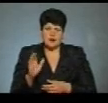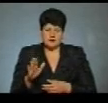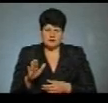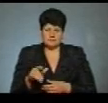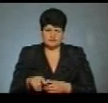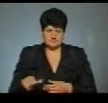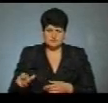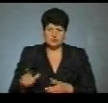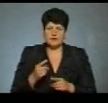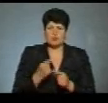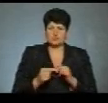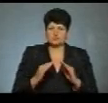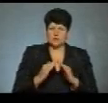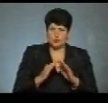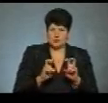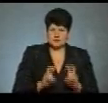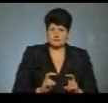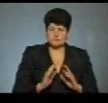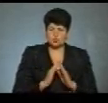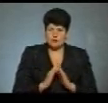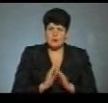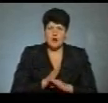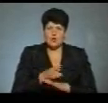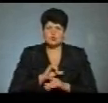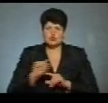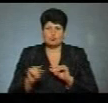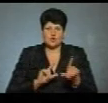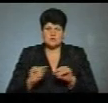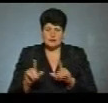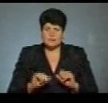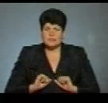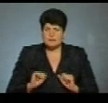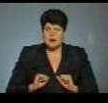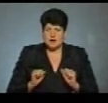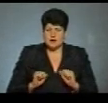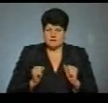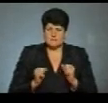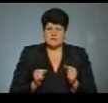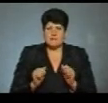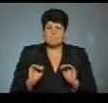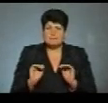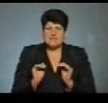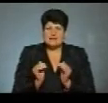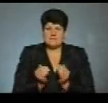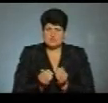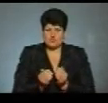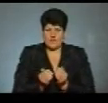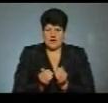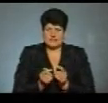в домівки, перебували в себе вдома, а щоб гості роз'їхалися, і ми намагаємося мінімізувати